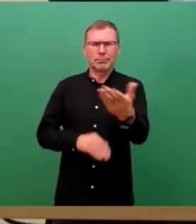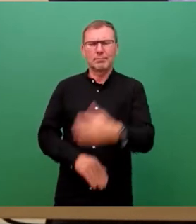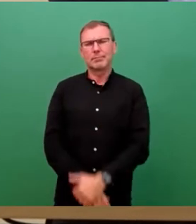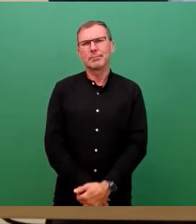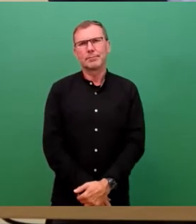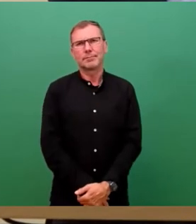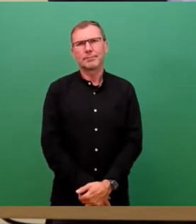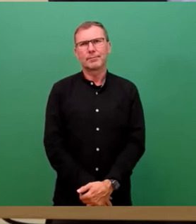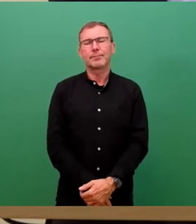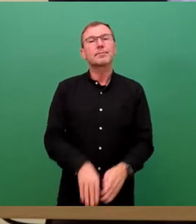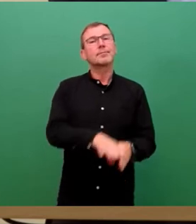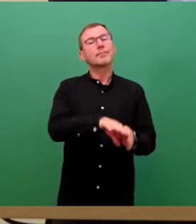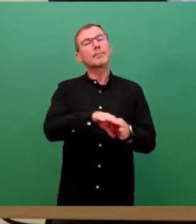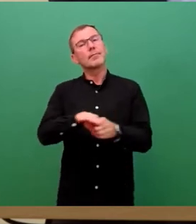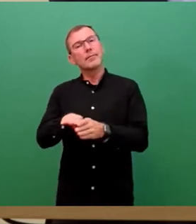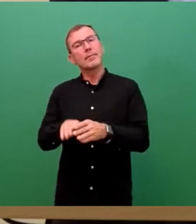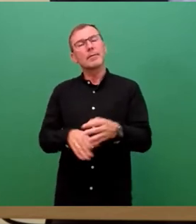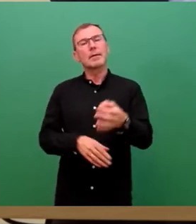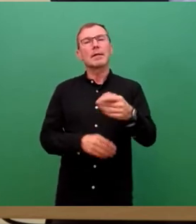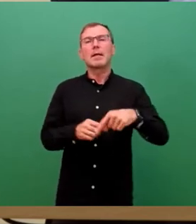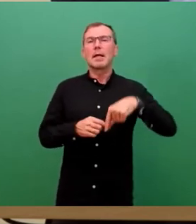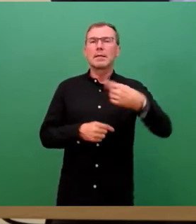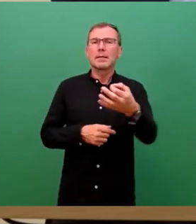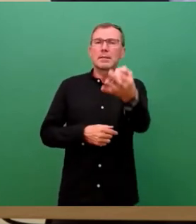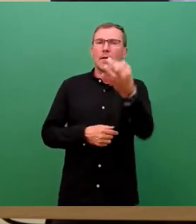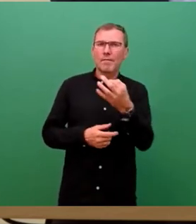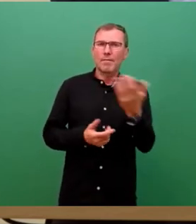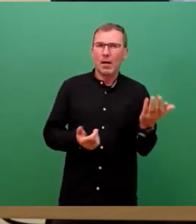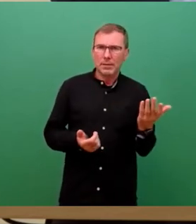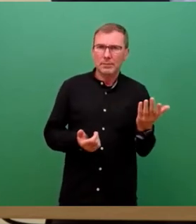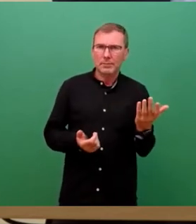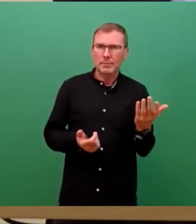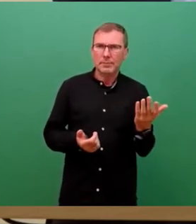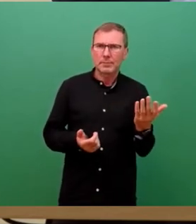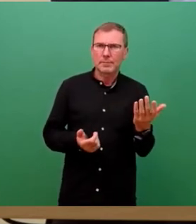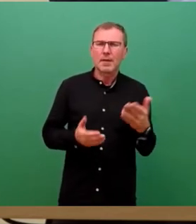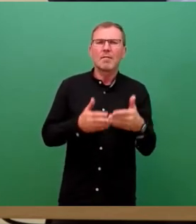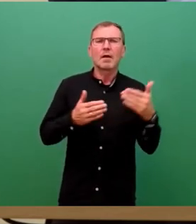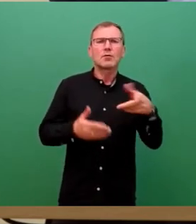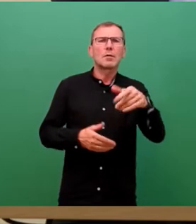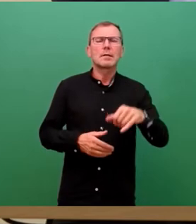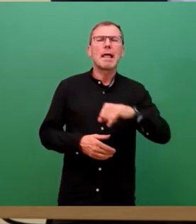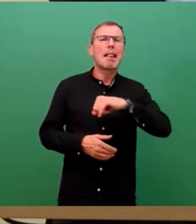So, dann kommen wir zum nächsten Fragenden, das ist die Fraktion Die Linke, Wirtz.